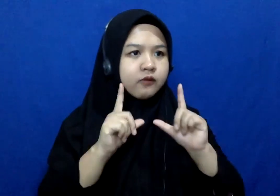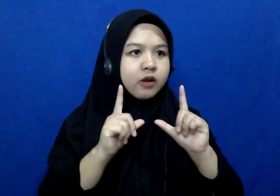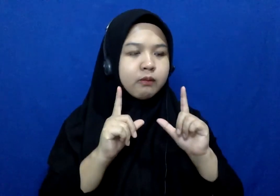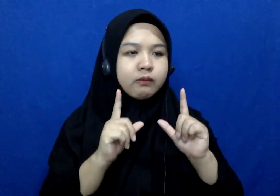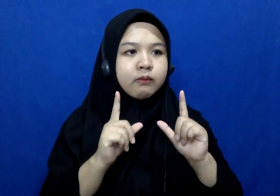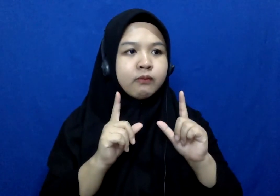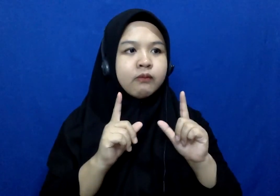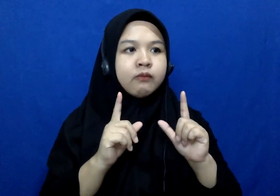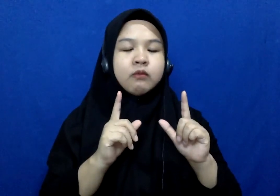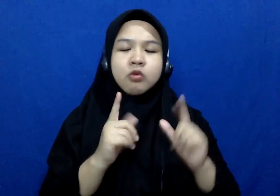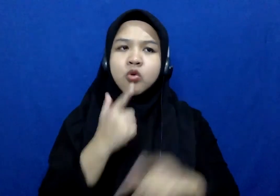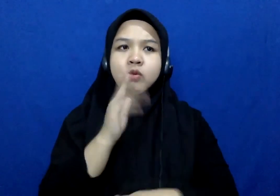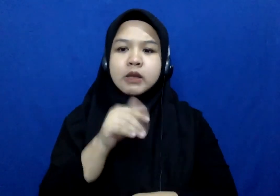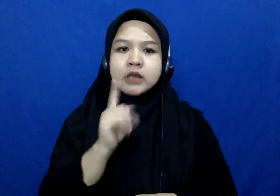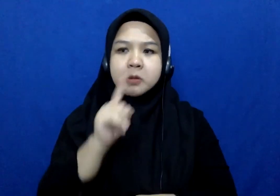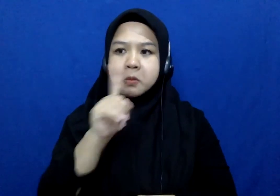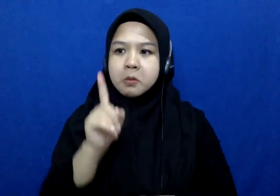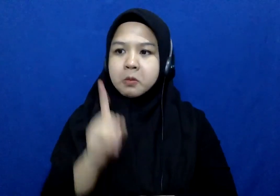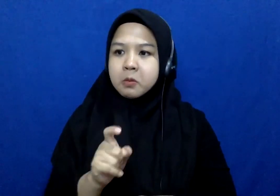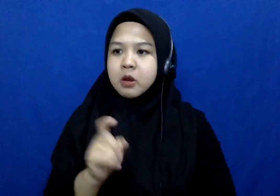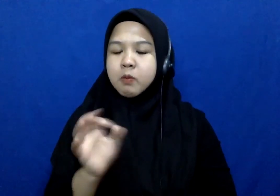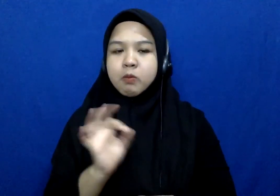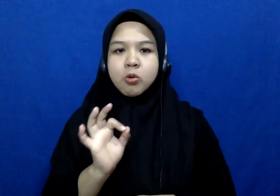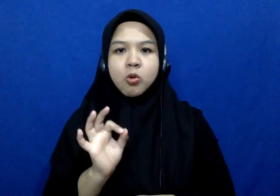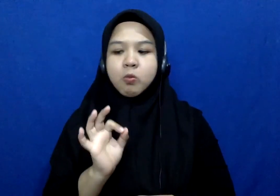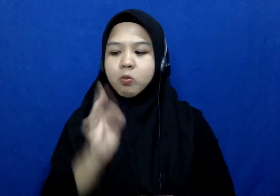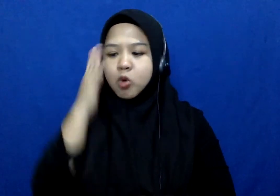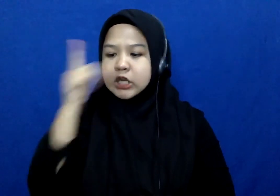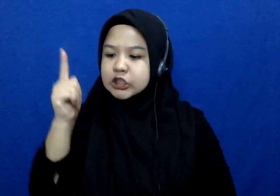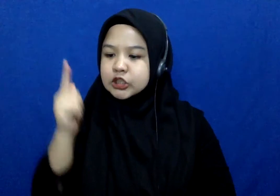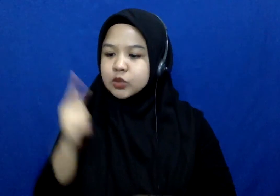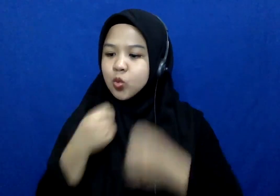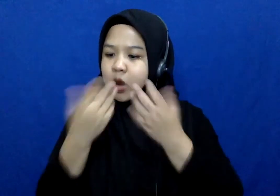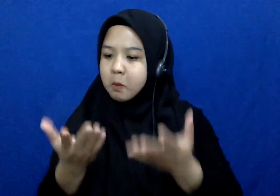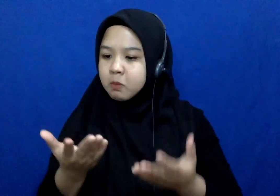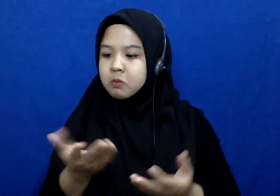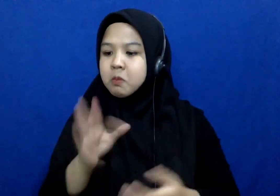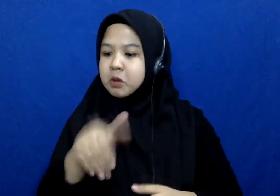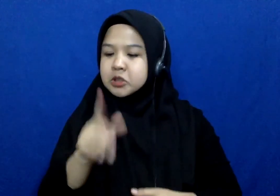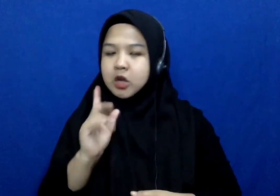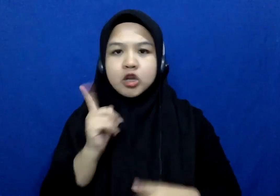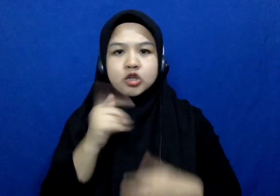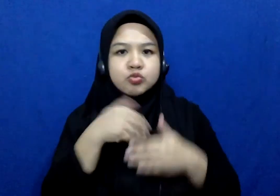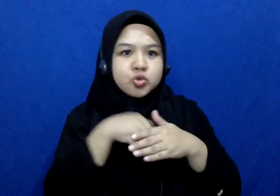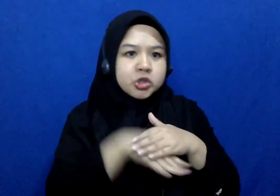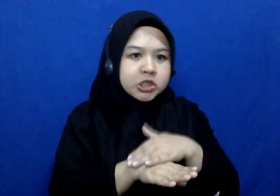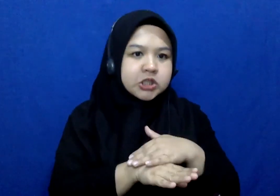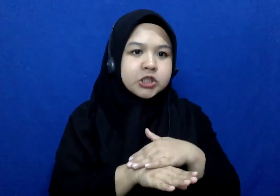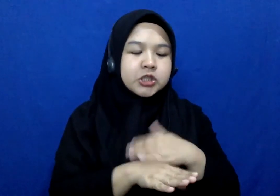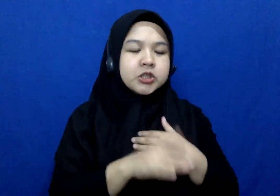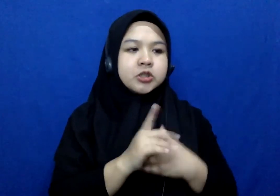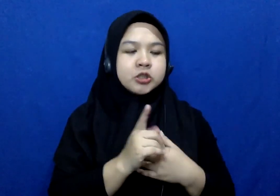kok masih ada yang tanda tanya yang belum diungkap sama polisi ini kayaknya masih ada yang disembunyikan deh sama polisi ini gitu kan